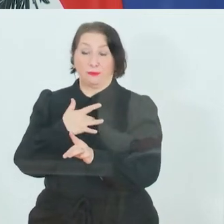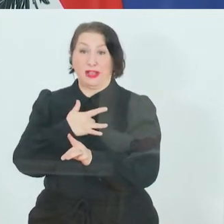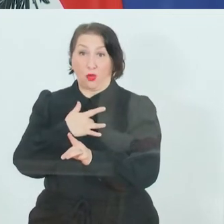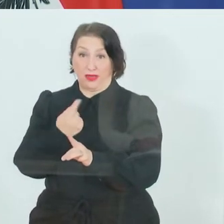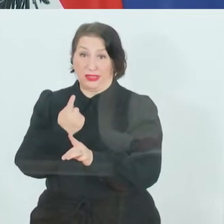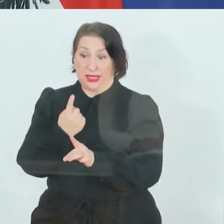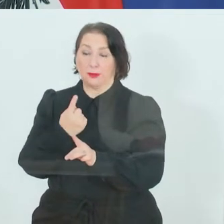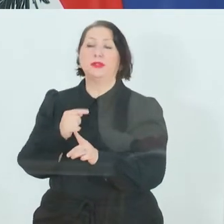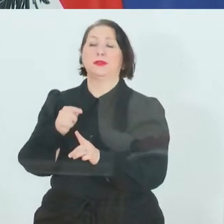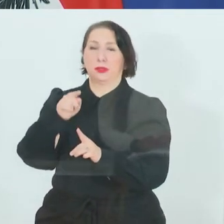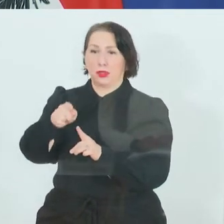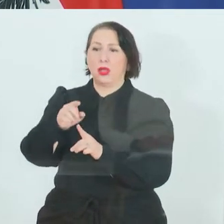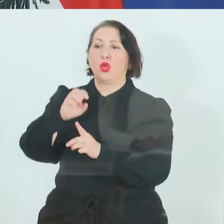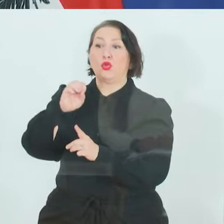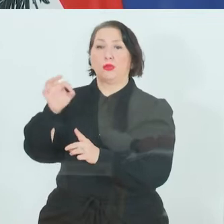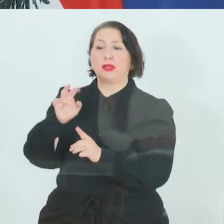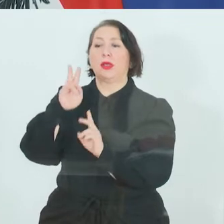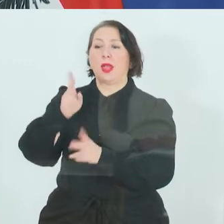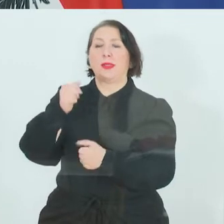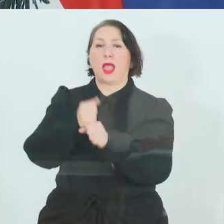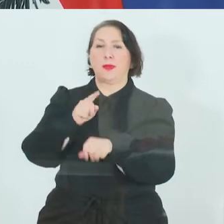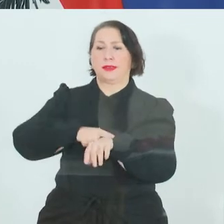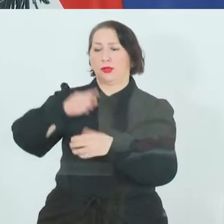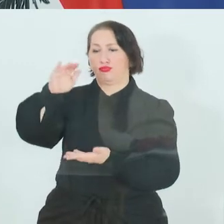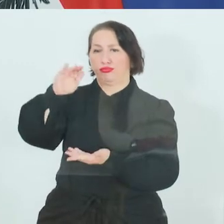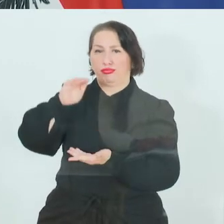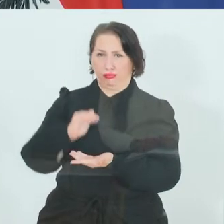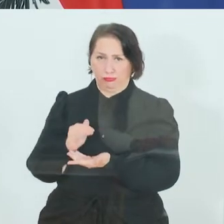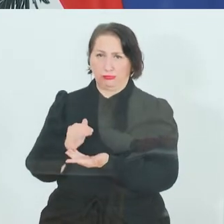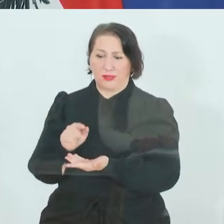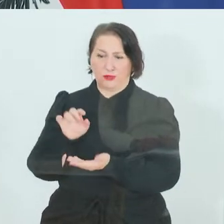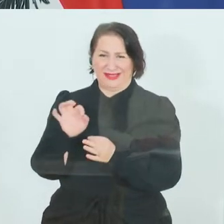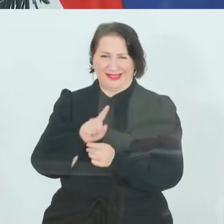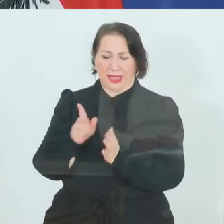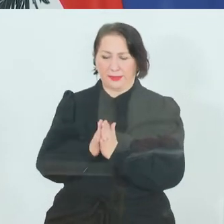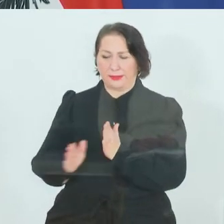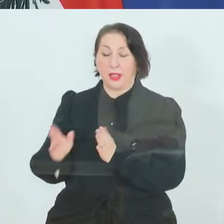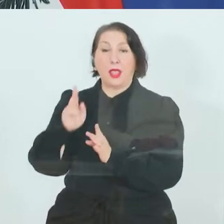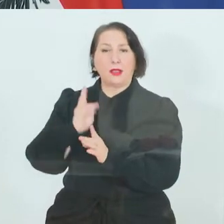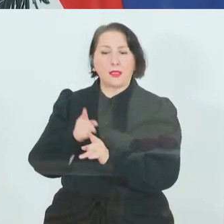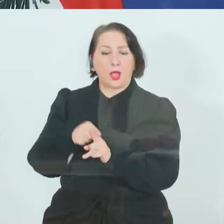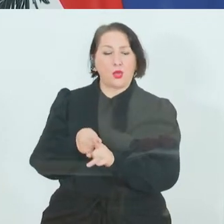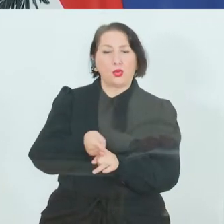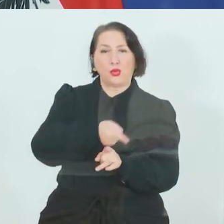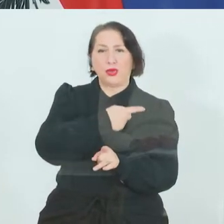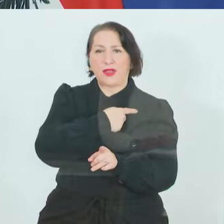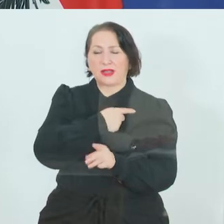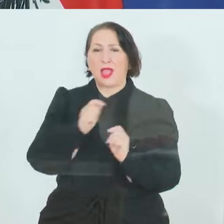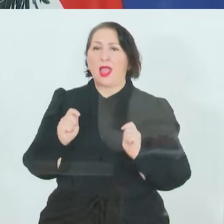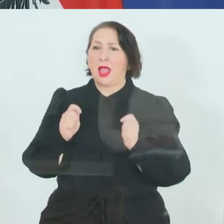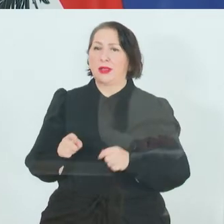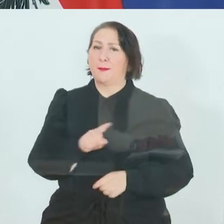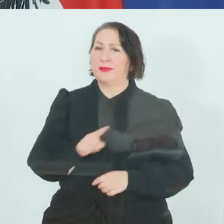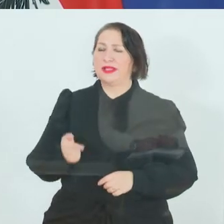Prozent die Arbeitszeit auch reduzieren können für diese Zeit, ist es möglich, einen rückwirkenden Antrag bis zum